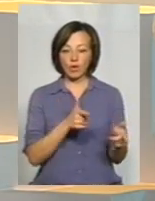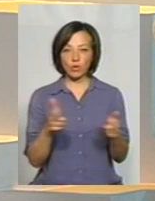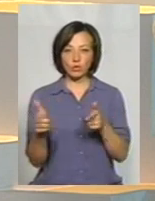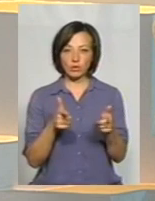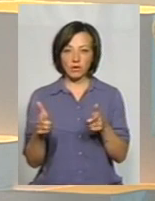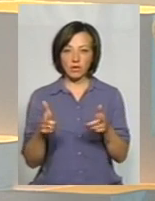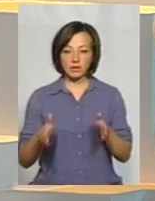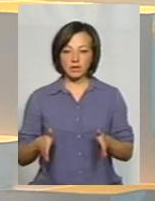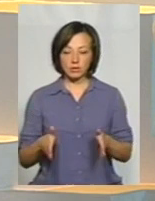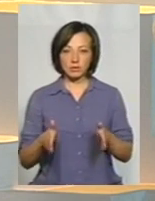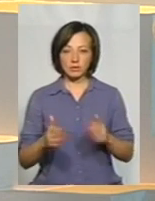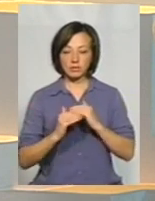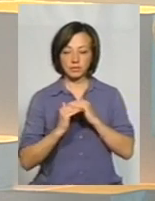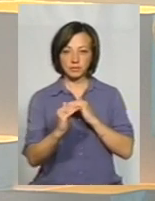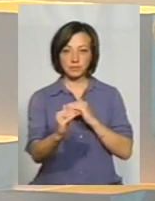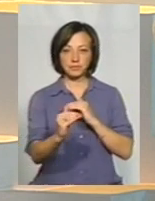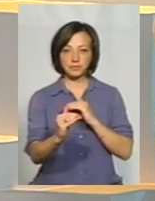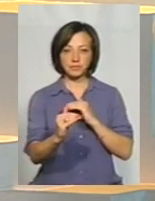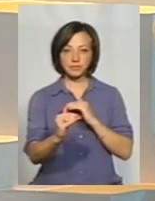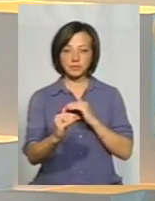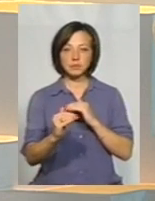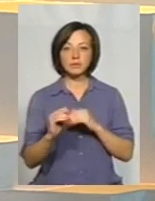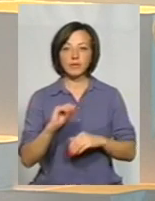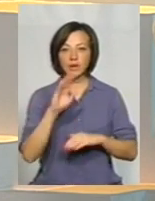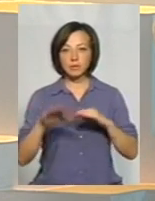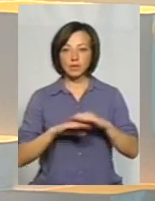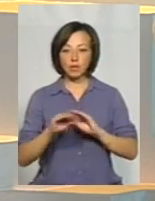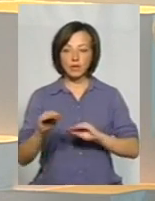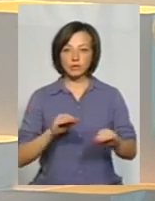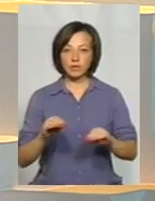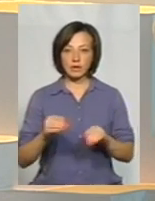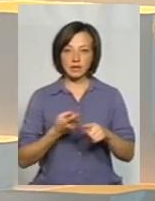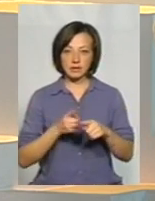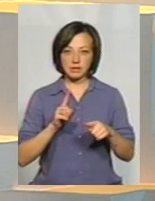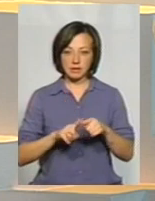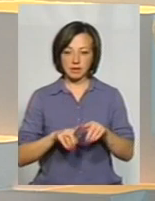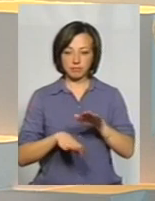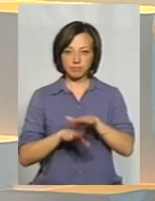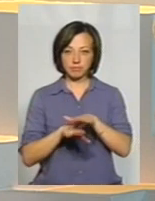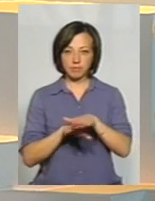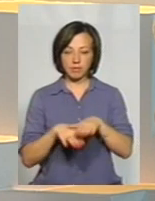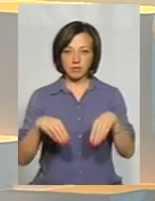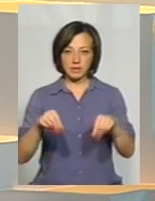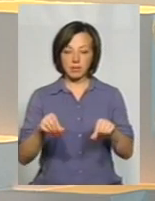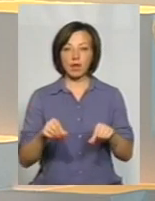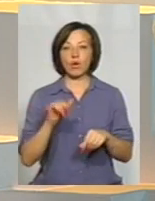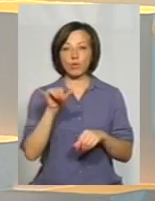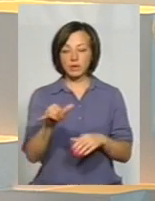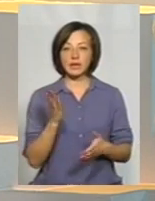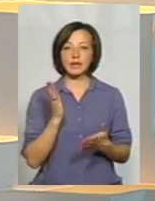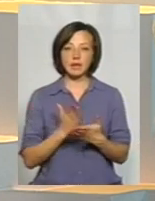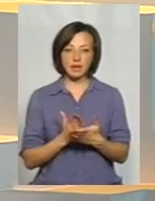площадки під влаштування земляного палатна. В них є